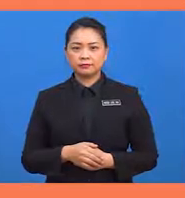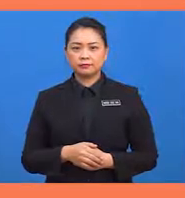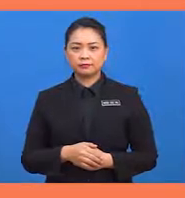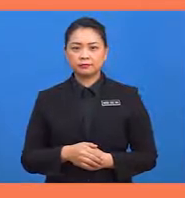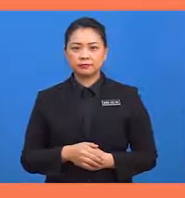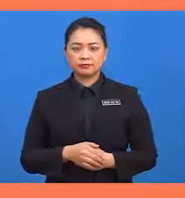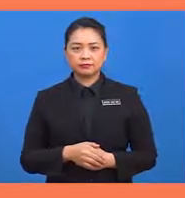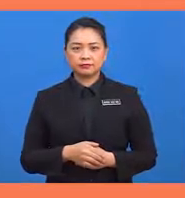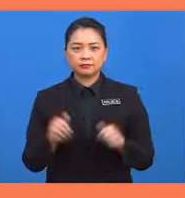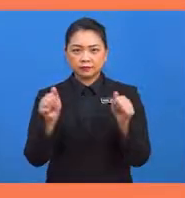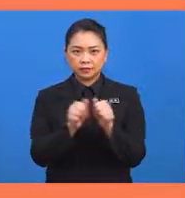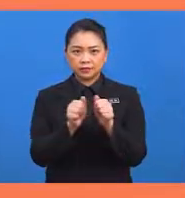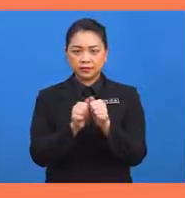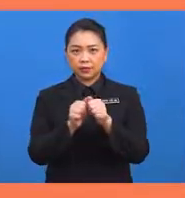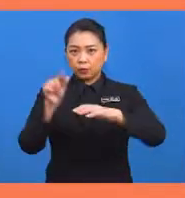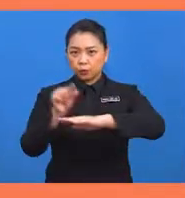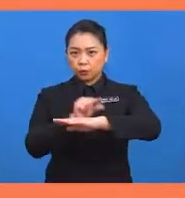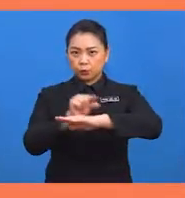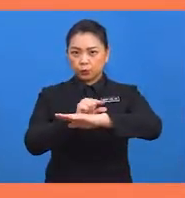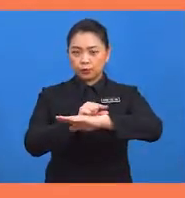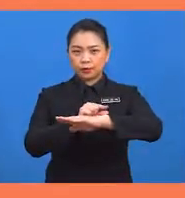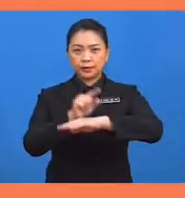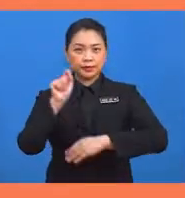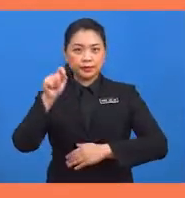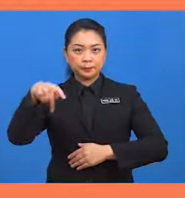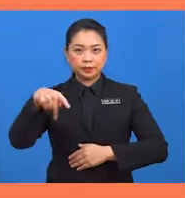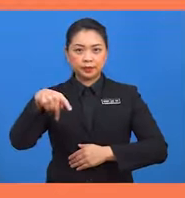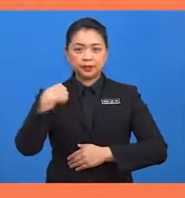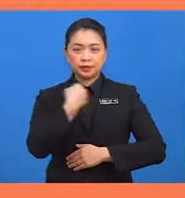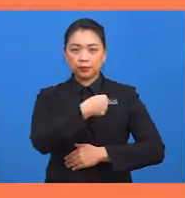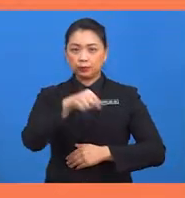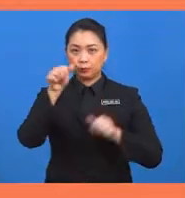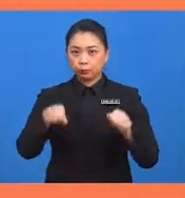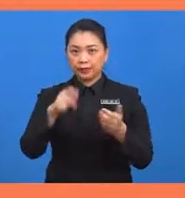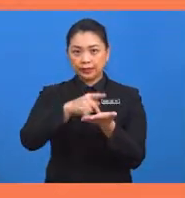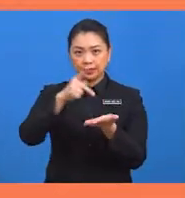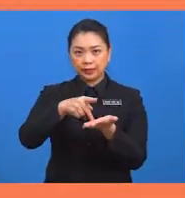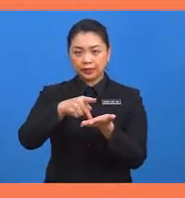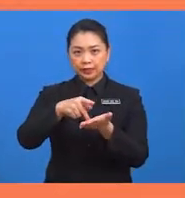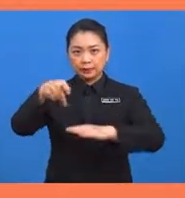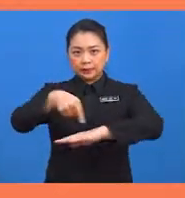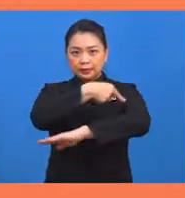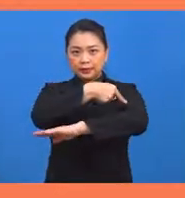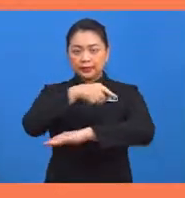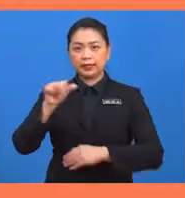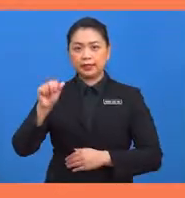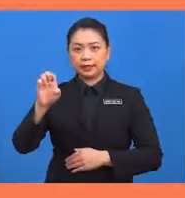Dengan menggunakan theorem Pythagoras, kita boleh menentukan panjang AE.